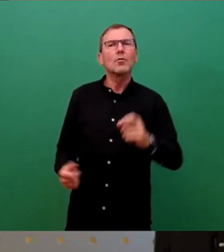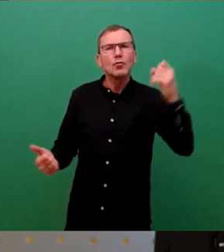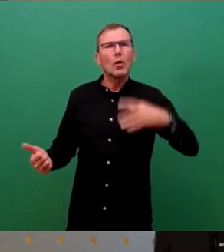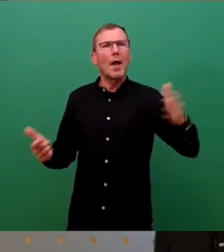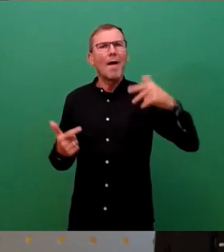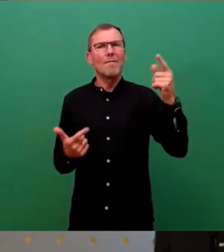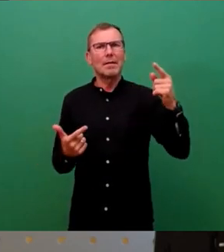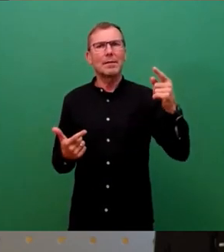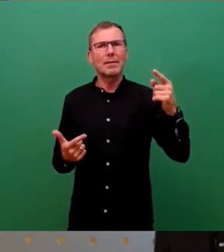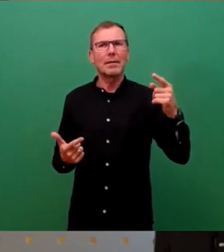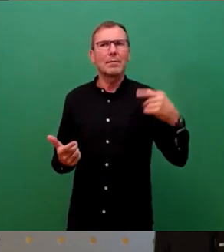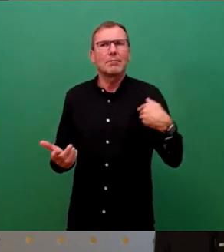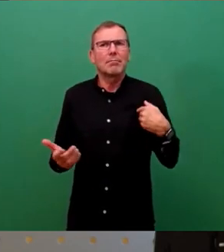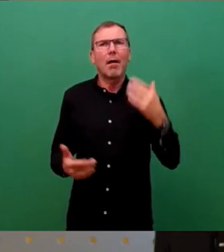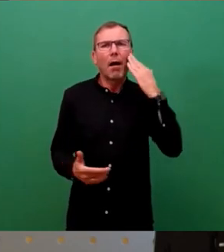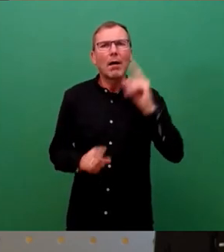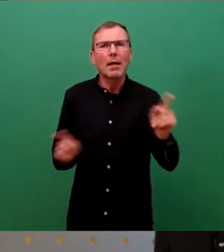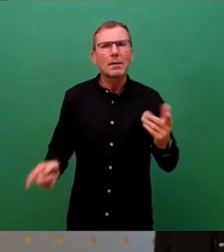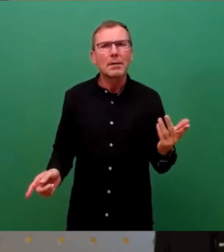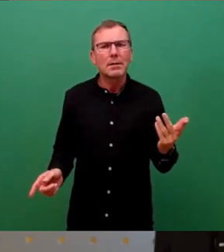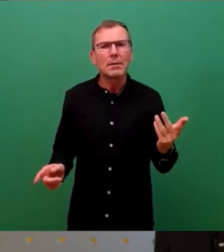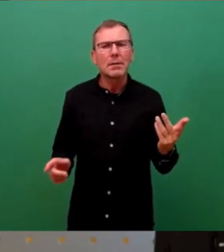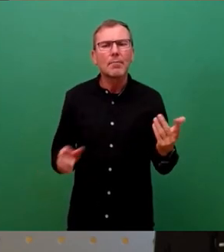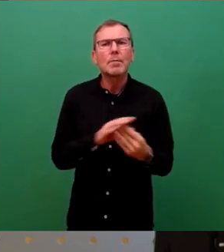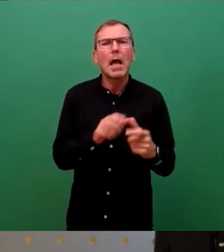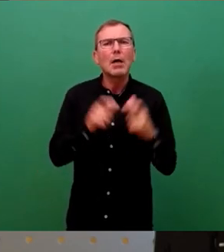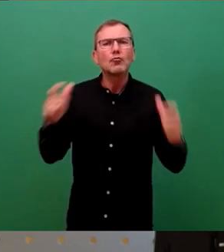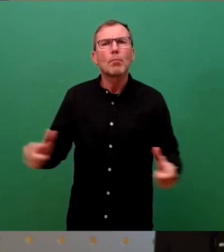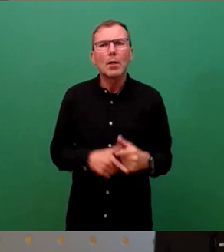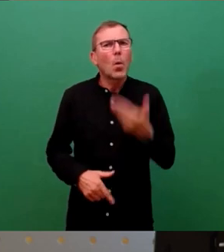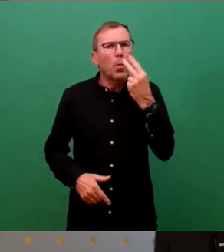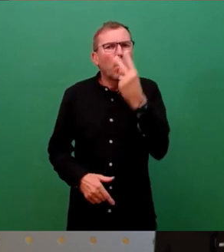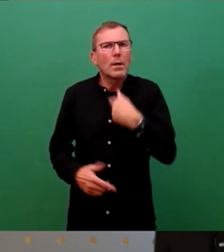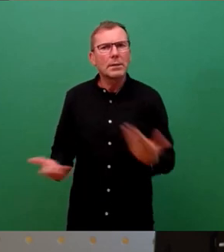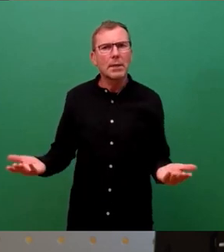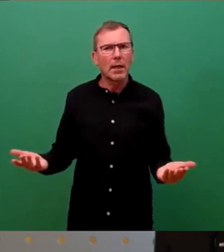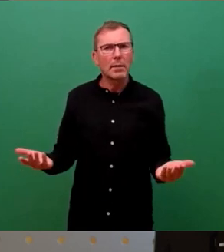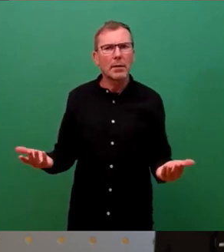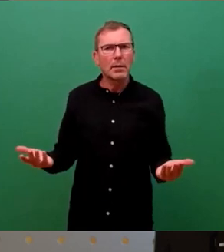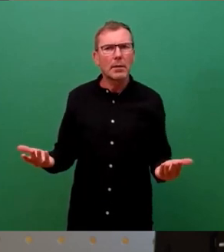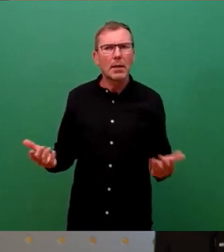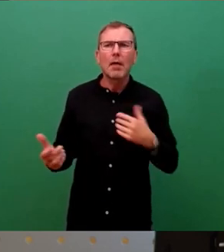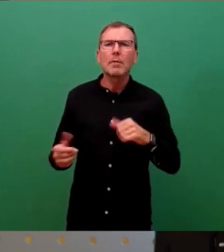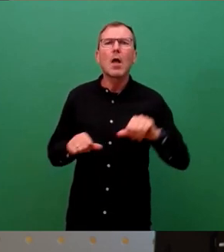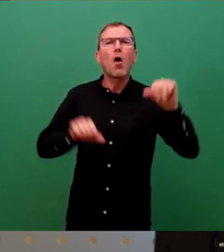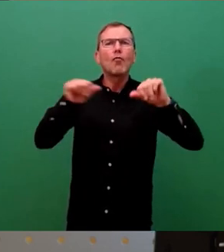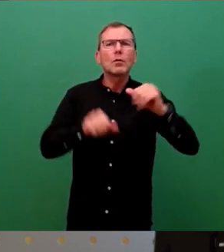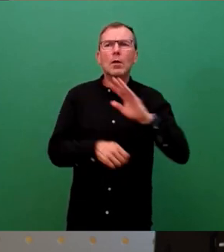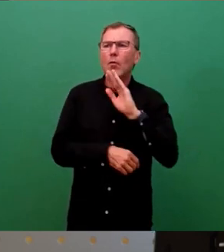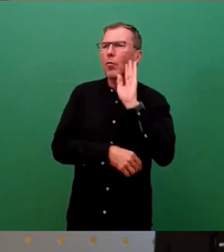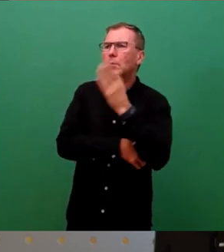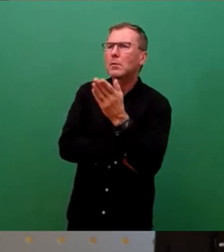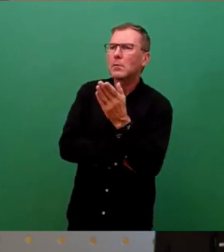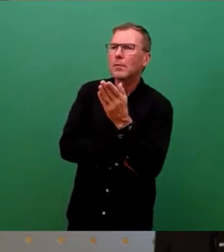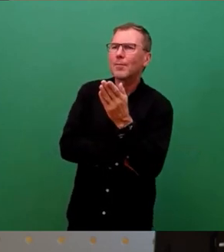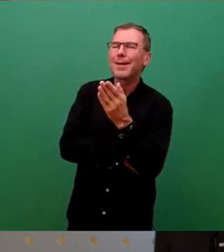Den habe ich noch nicht kennengelernt. Auch die Speicher habe ich noch nicht kennengelernt. Und wenn man dann mit Physikern redet, dann hört man immer, die